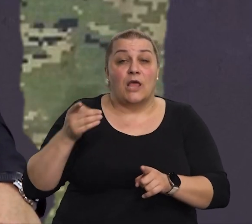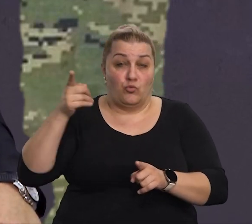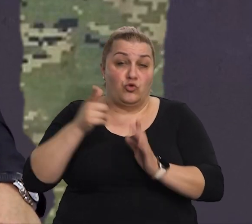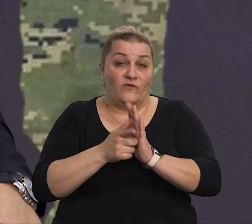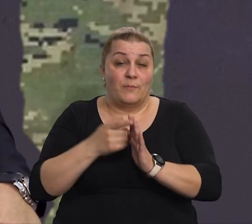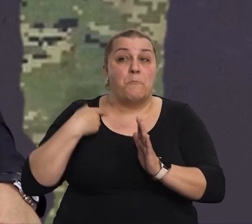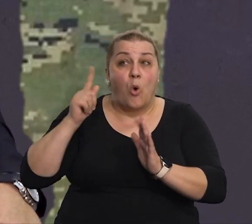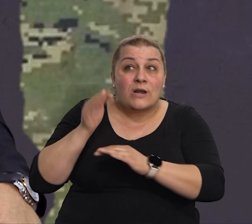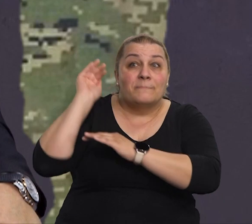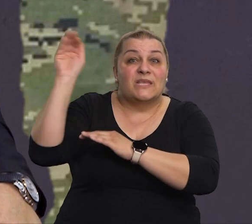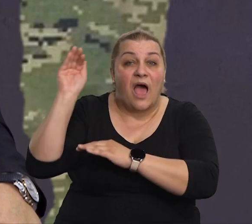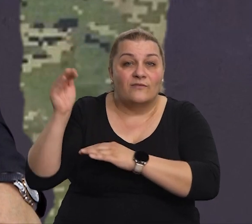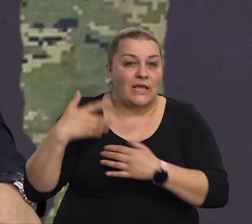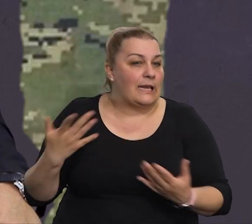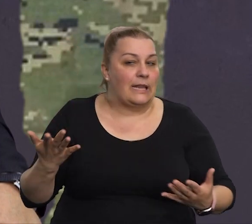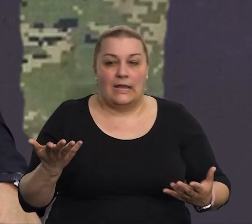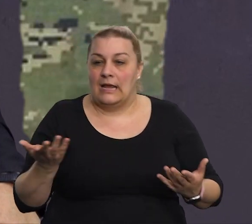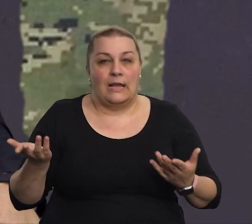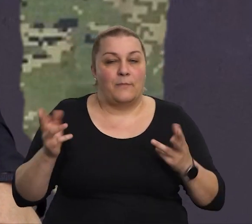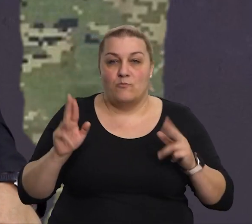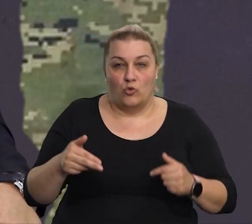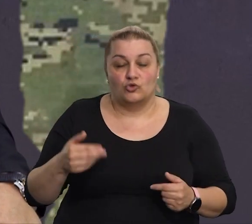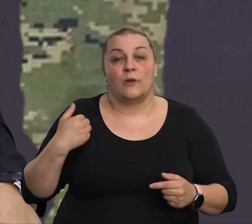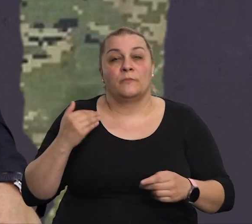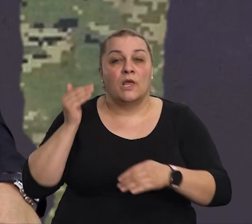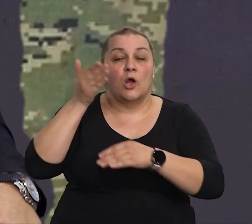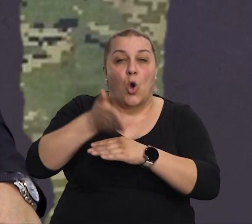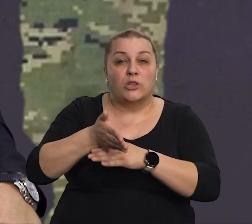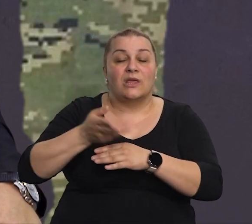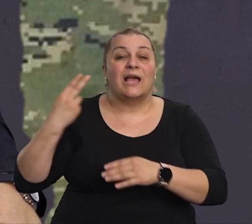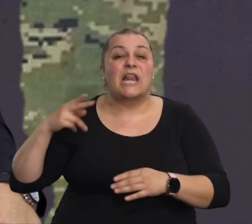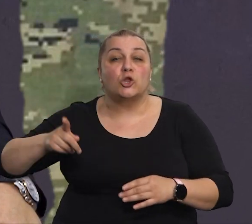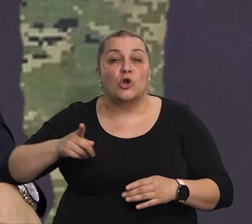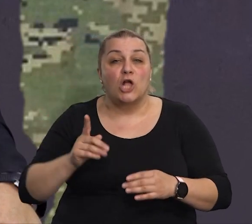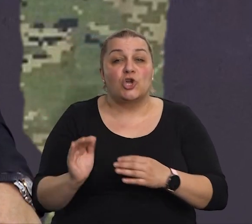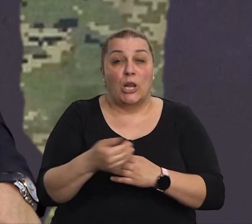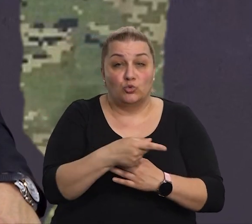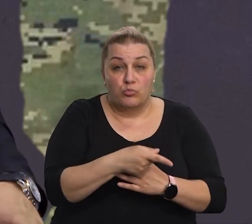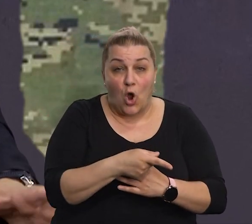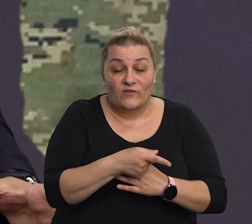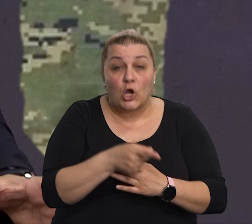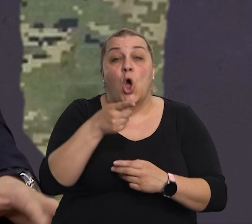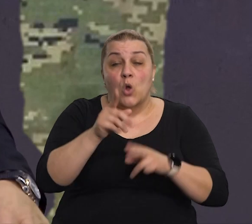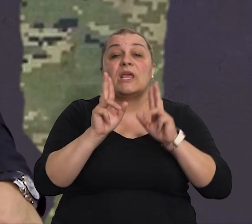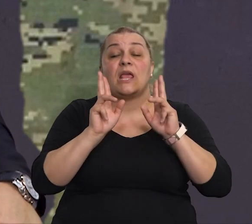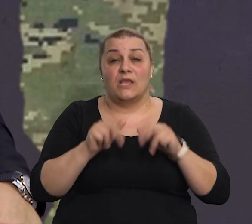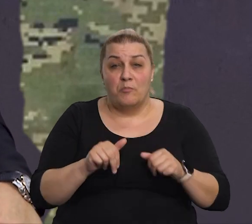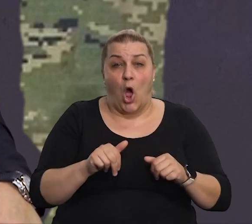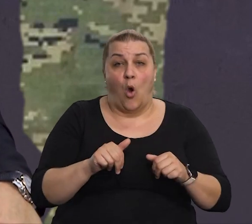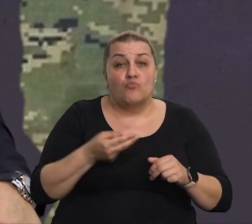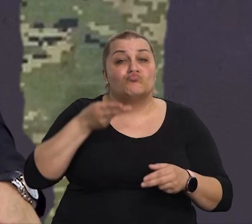vrijeme. Tako da sam, otišten kod gradonačelnika Dobrovnika, u to vrijeme, koji je imao mogućnost,